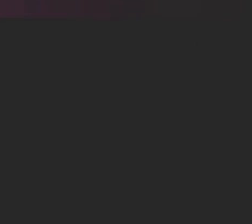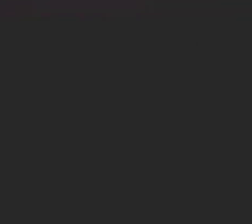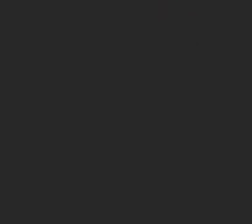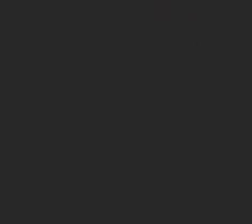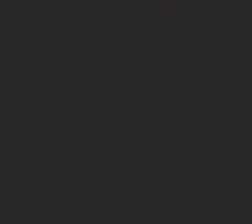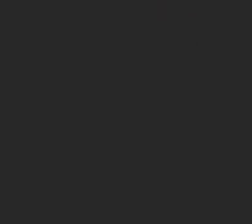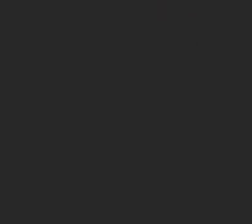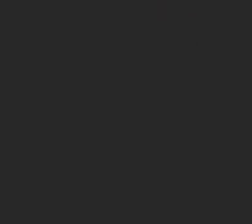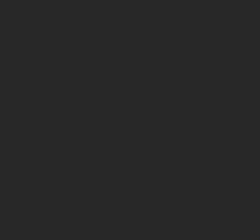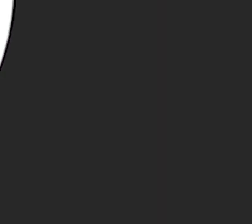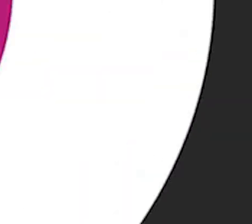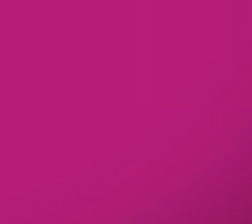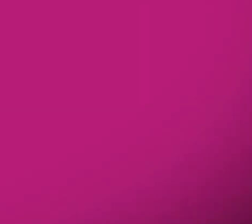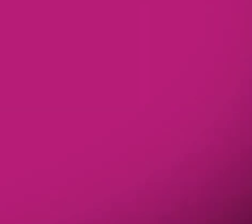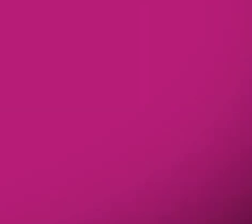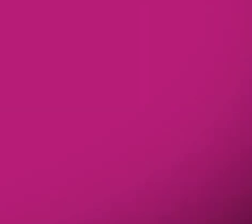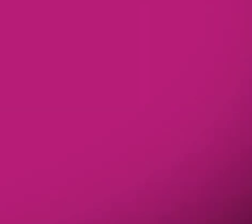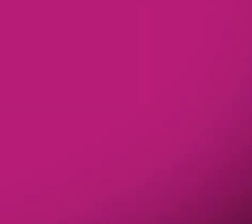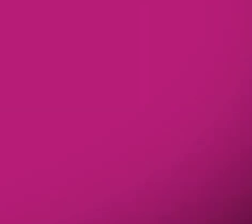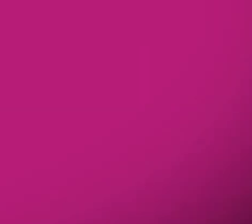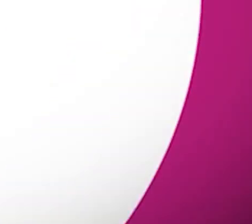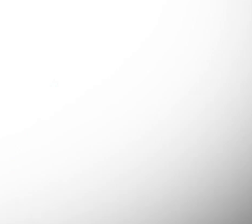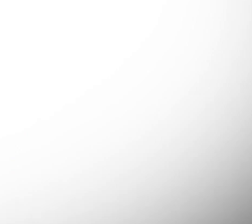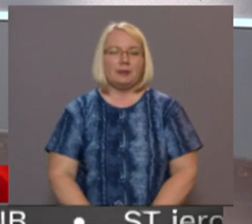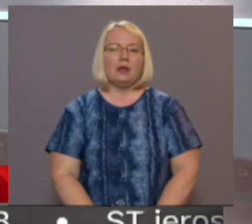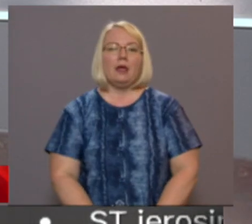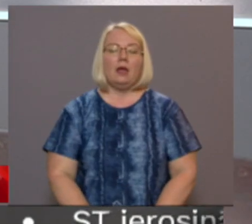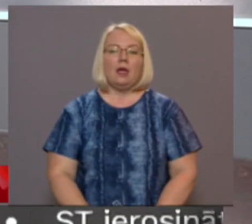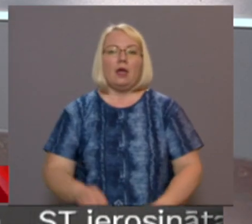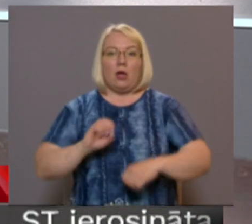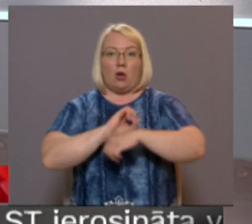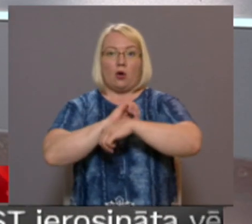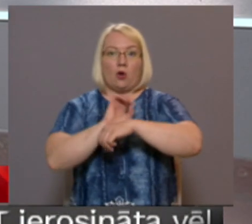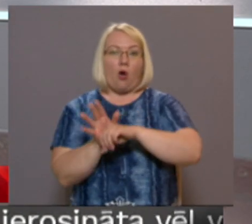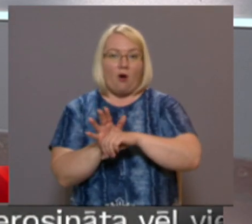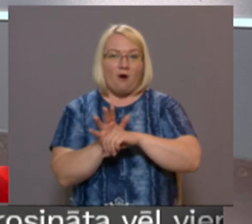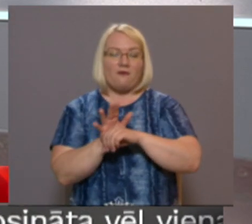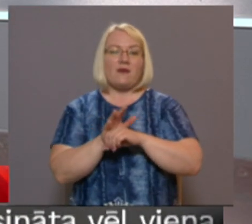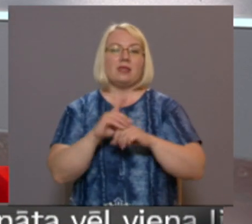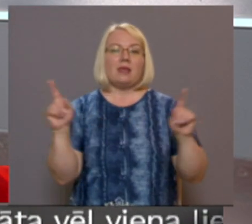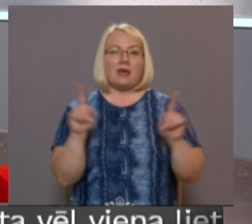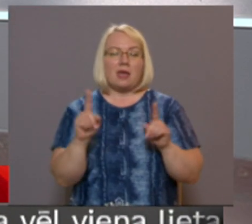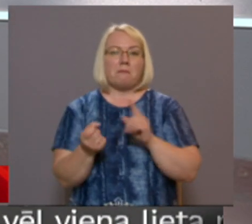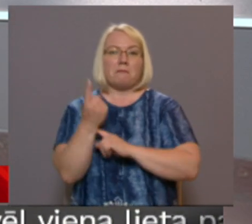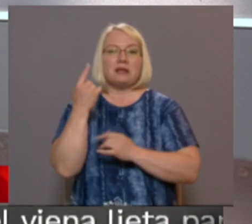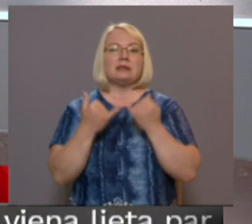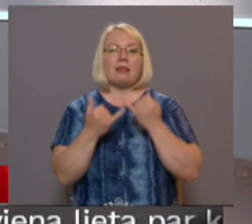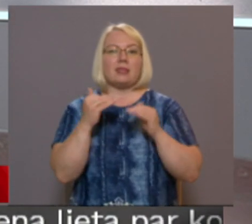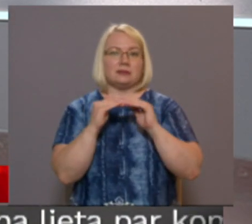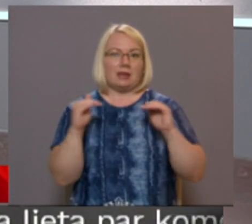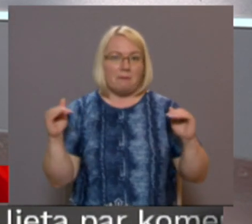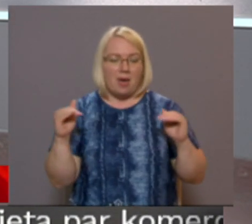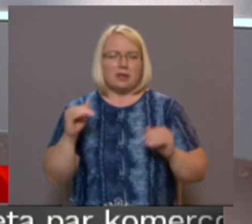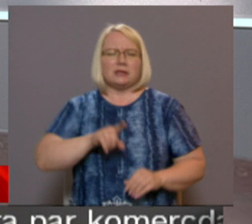Re, visi ēters ir te! Covid luksaforā ir iedagusies zeltenā gaisma. Pēc